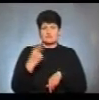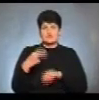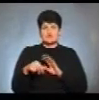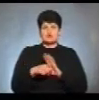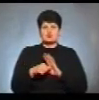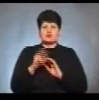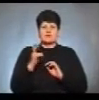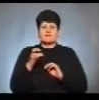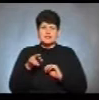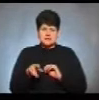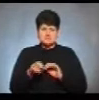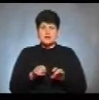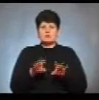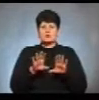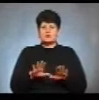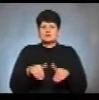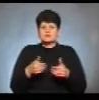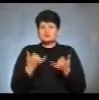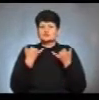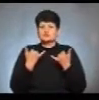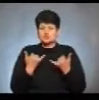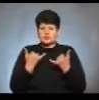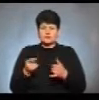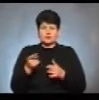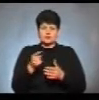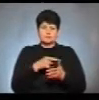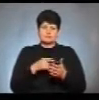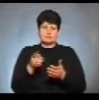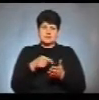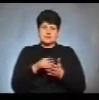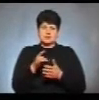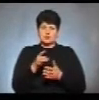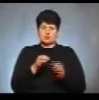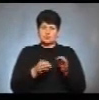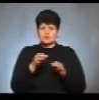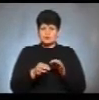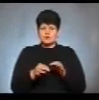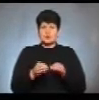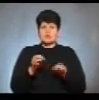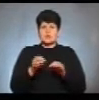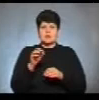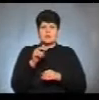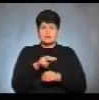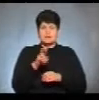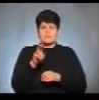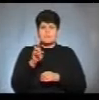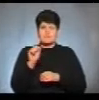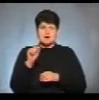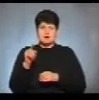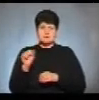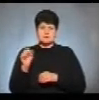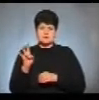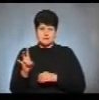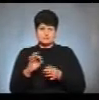квітня. Постанову виніс сьогодні у Тернопільському міськрайонному суді головуючий суддя Любомир Базан. Подробиці у